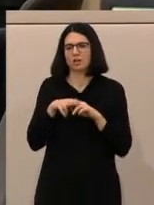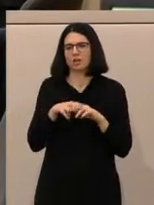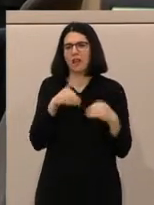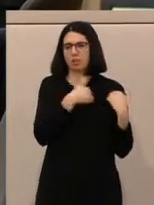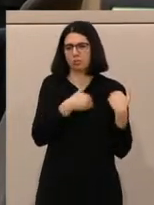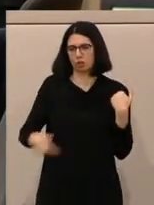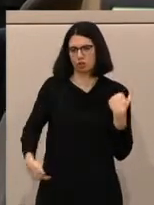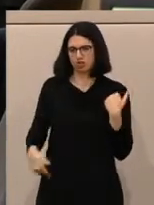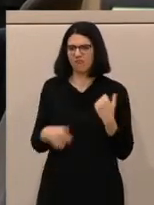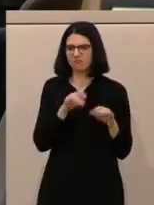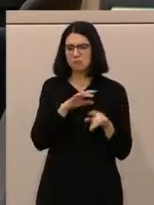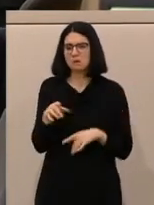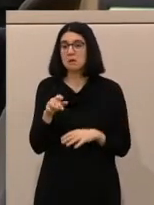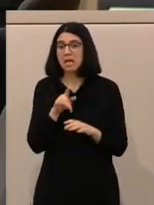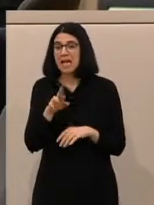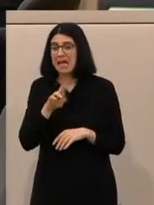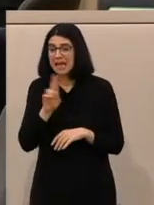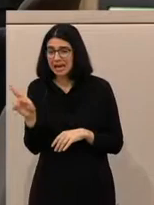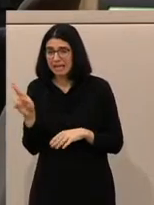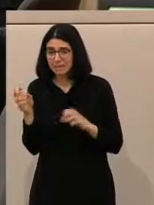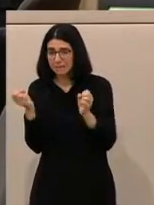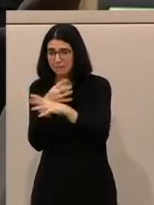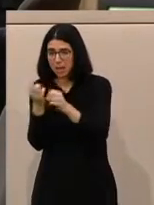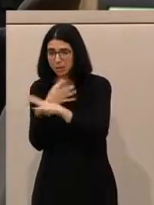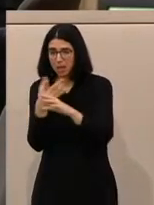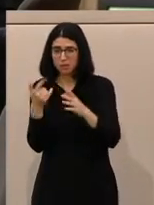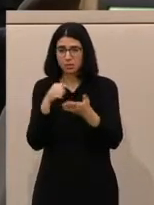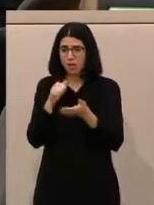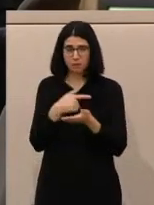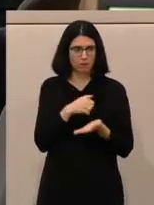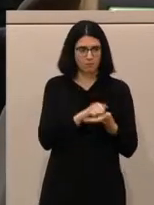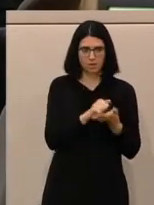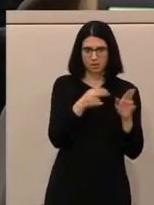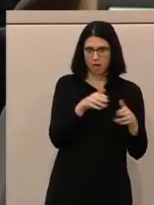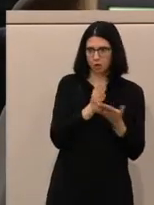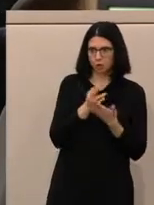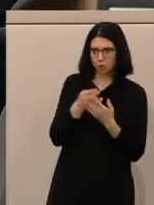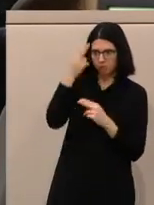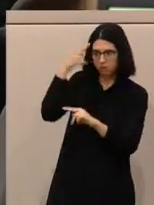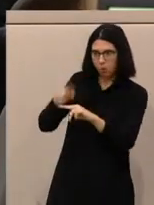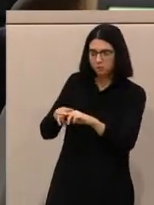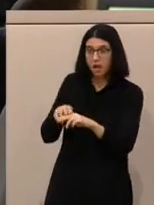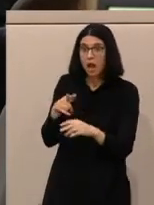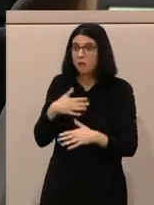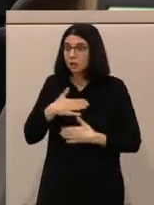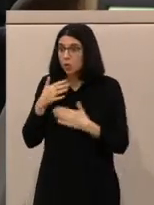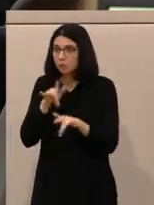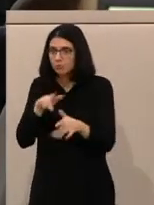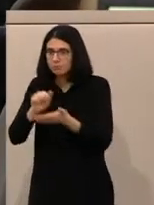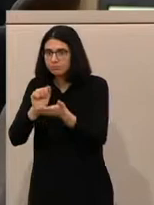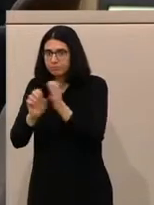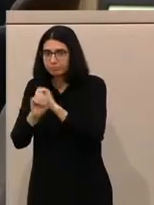inserieren munter in rechten Medien, die sogar vom Presserat verurteilt worden sind. Bei einem davon sitzt ein